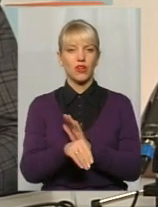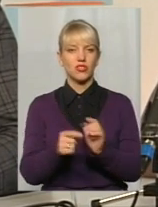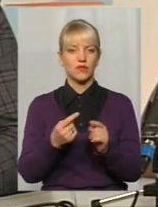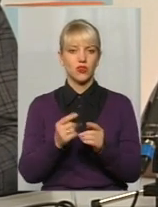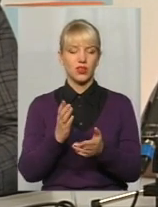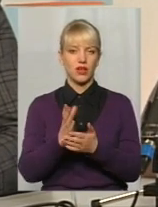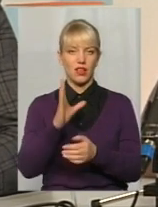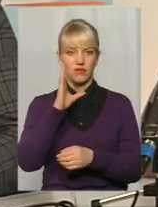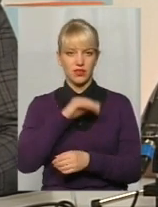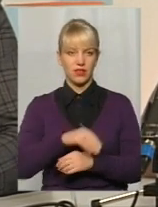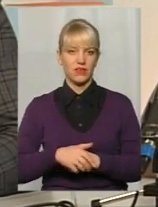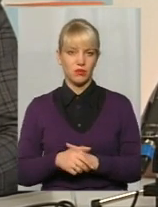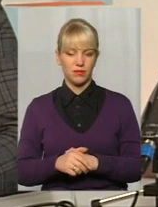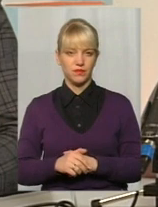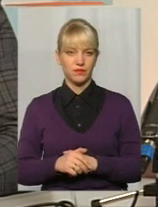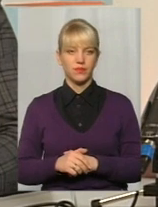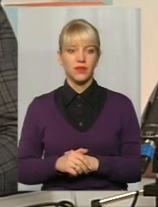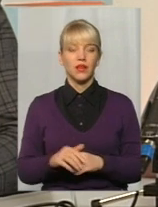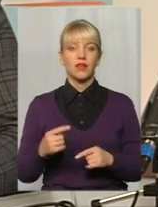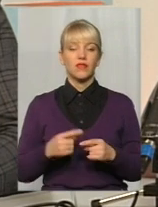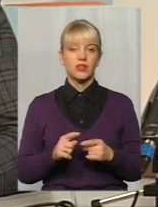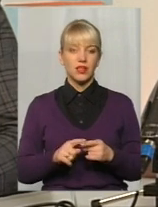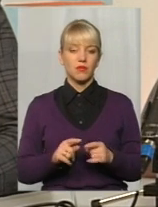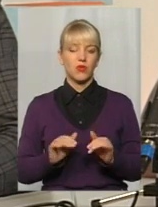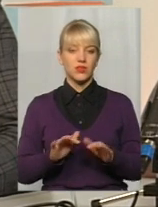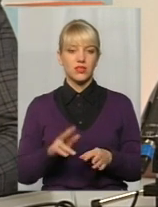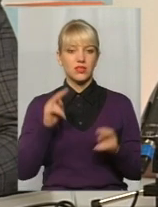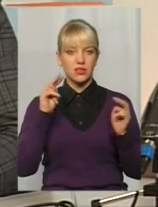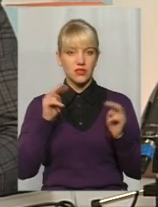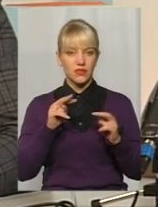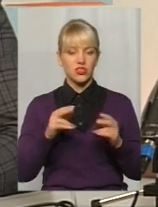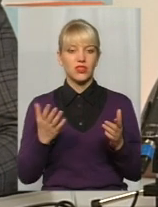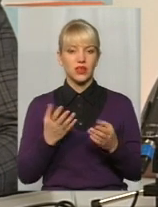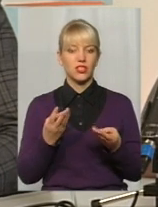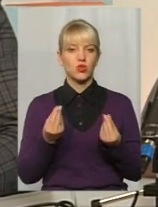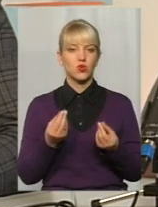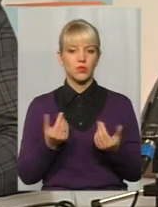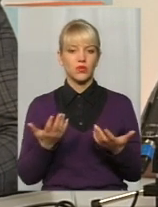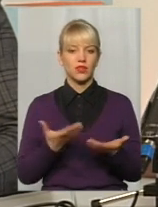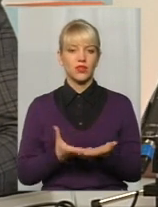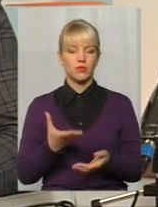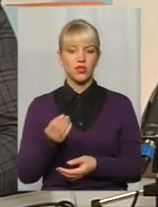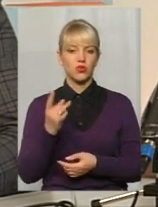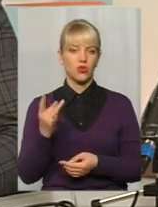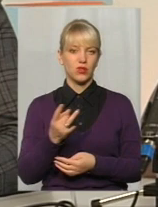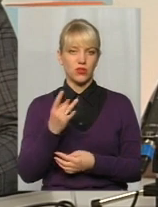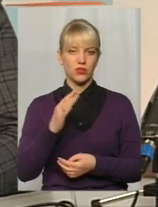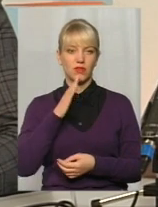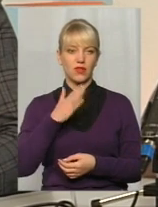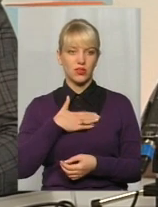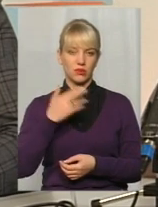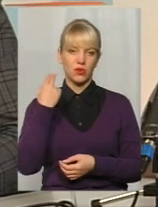досить ефективними. І про це свідчить і ті суми, які сплачуються одноразово нашими